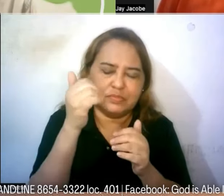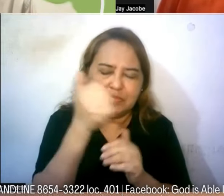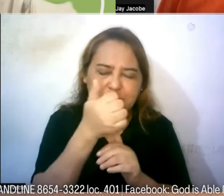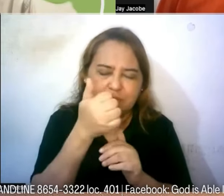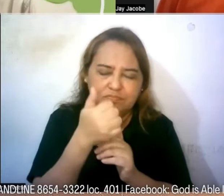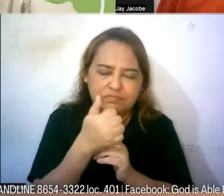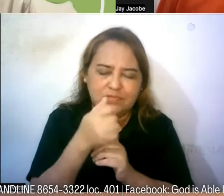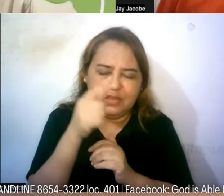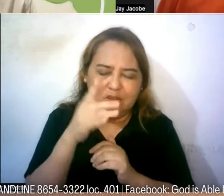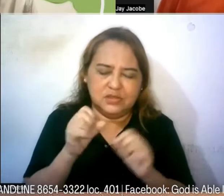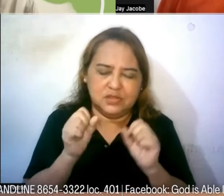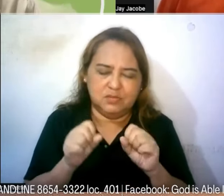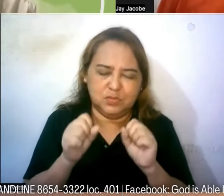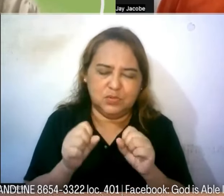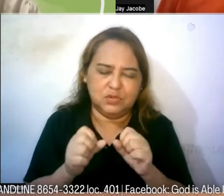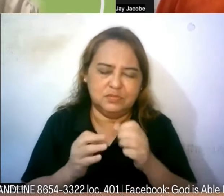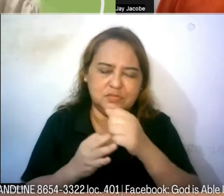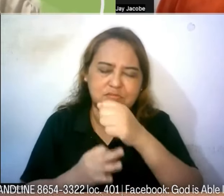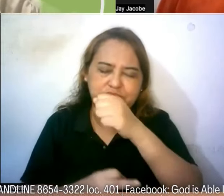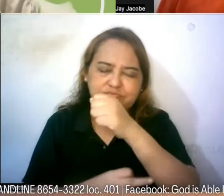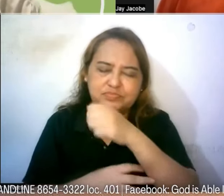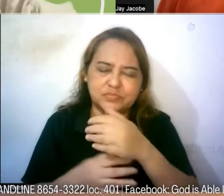sa inyong napaka